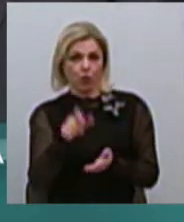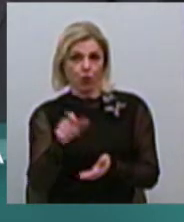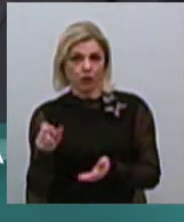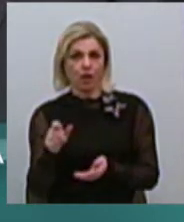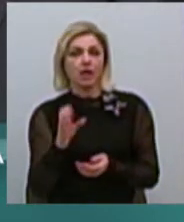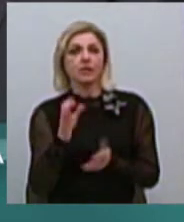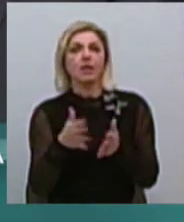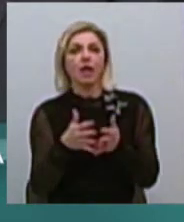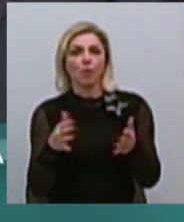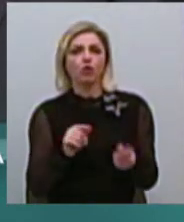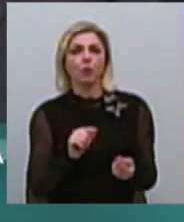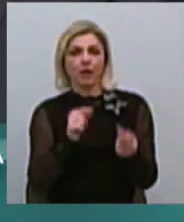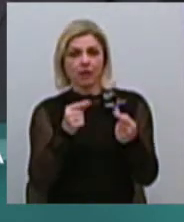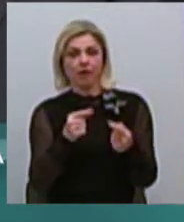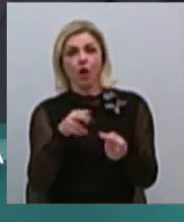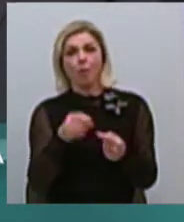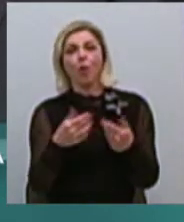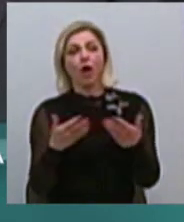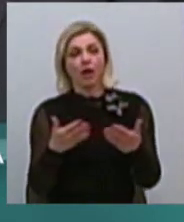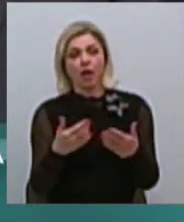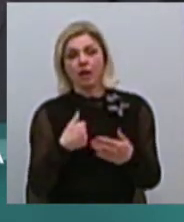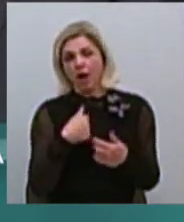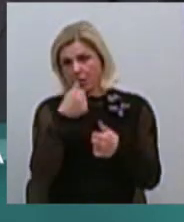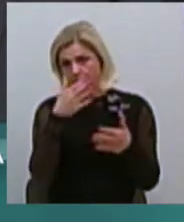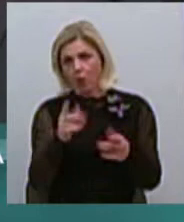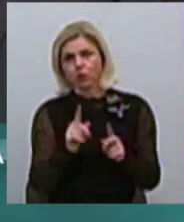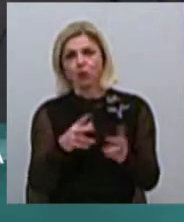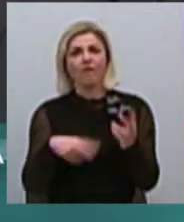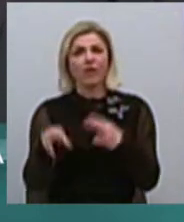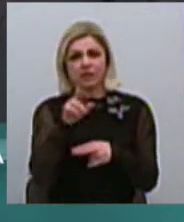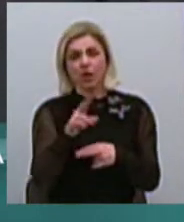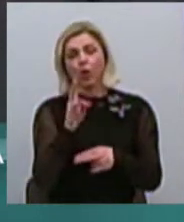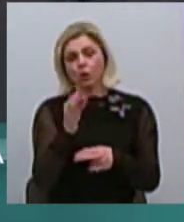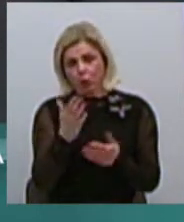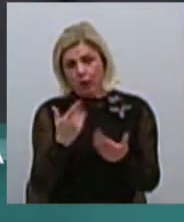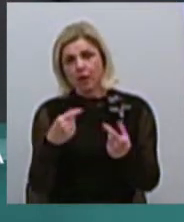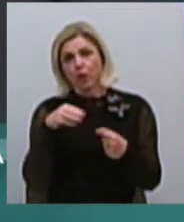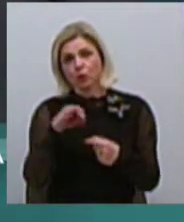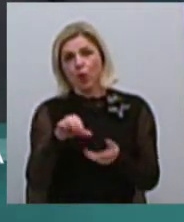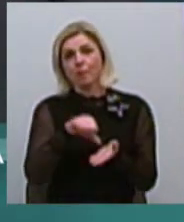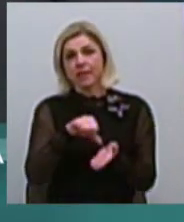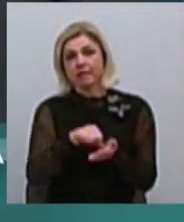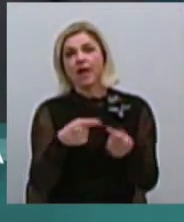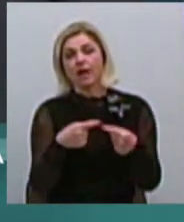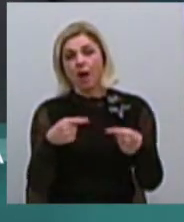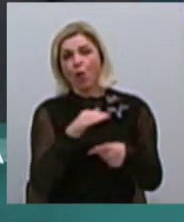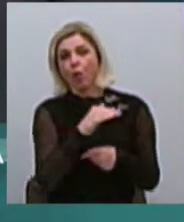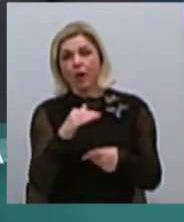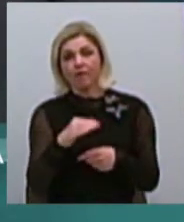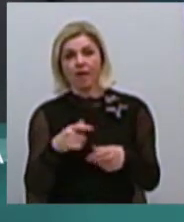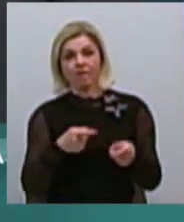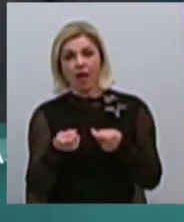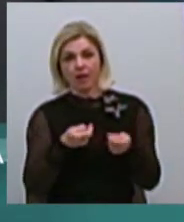найбільшим спротивленням по якимось проєктам. Я не можу сказати, що везде, але де-то представители разного роду уровня власні,